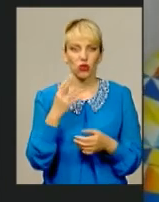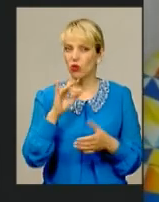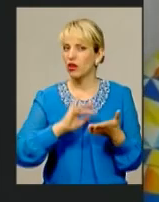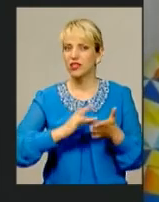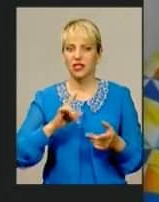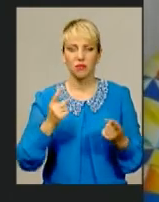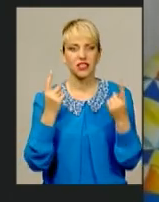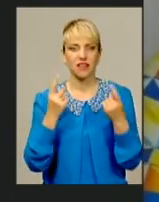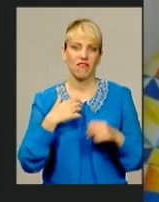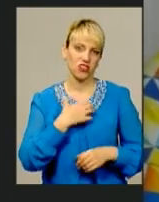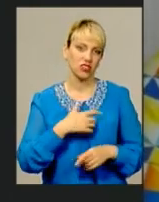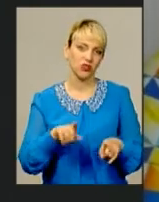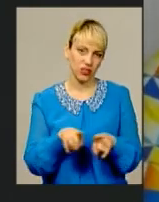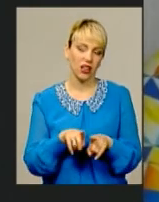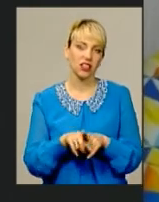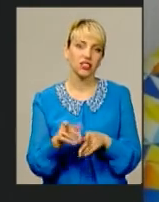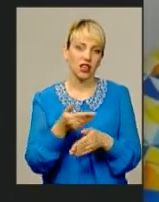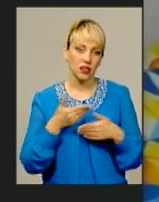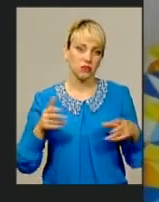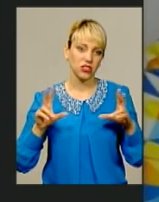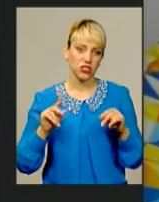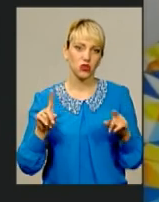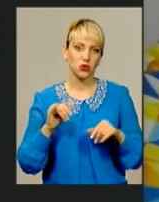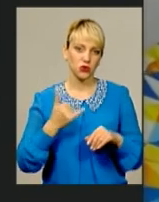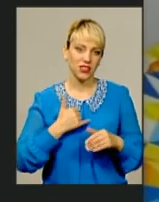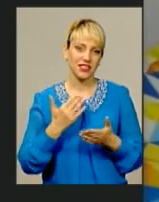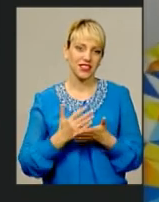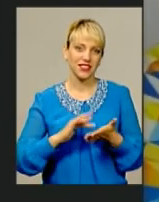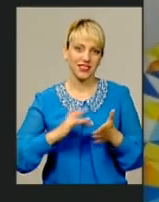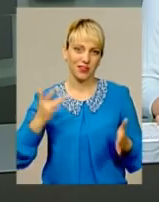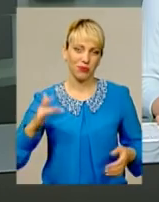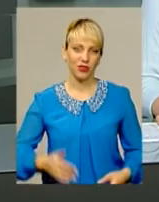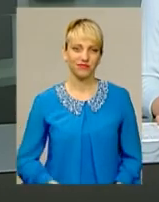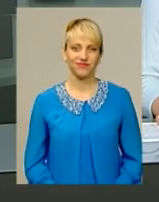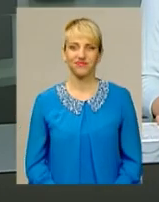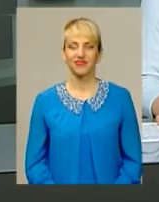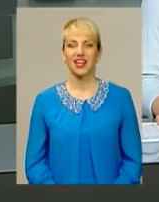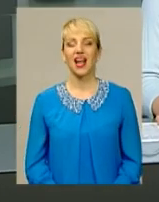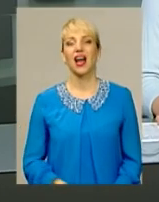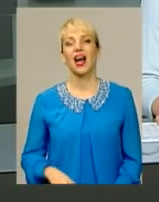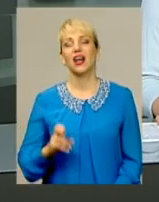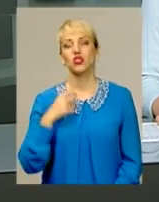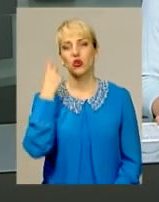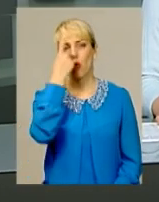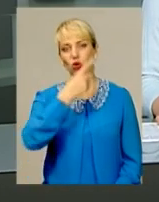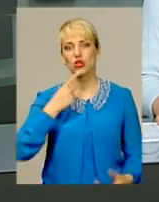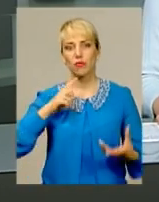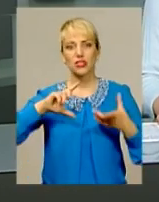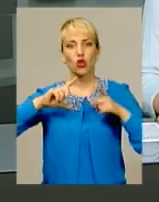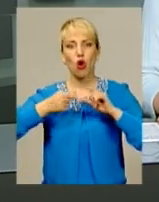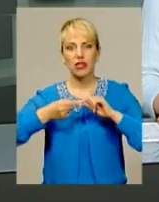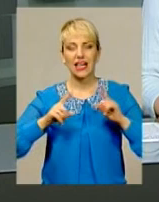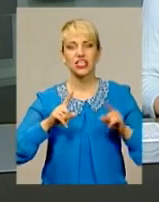теж дуже важливе. Ми дуже щасливі, що в срібло є. А щодо особистого заліку, чи було